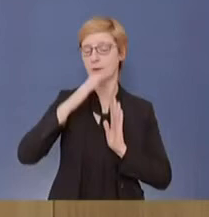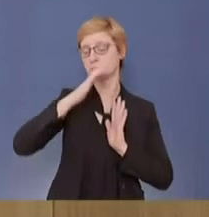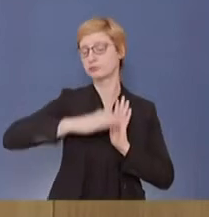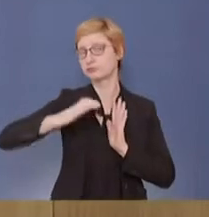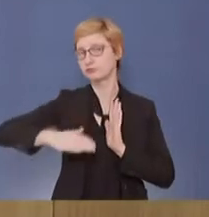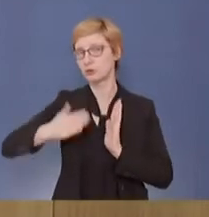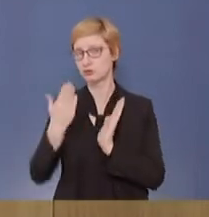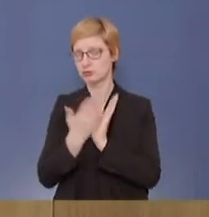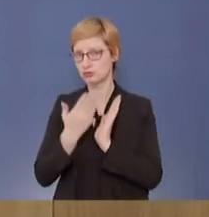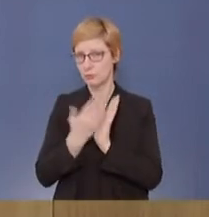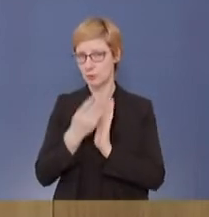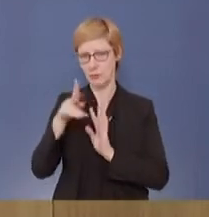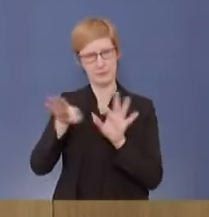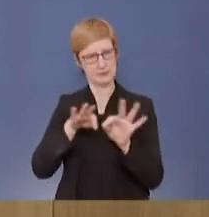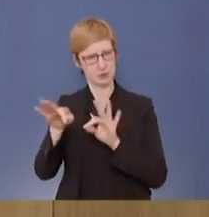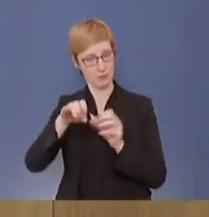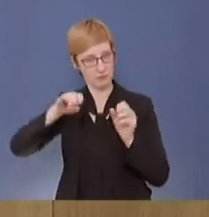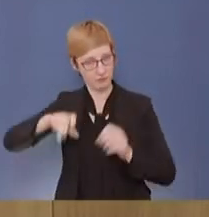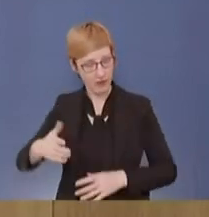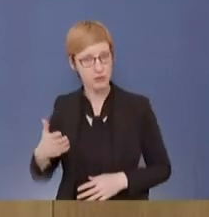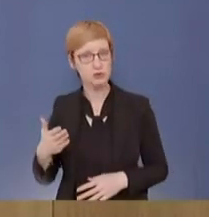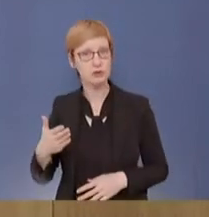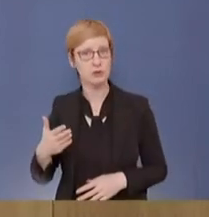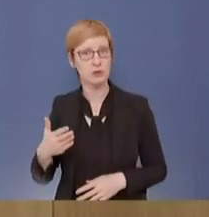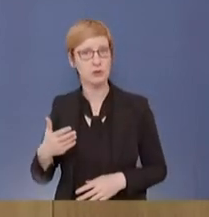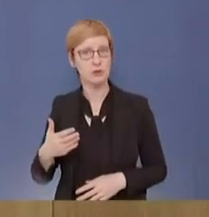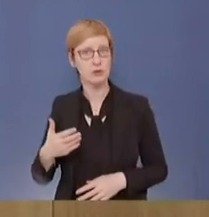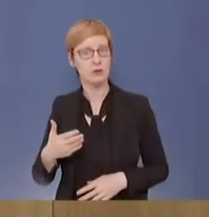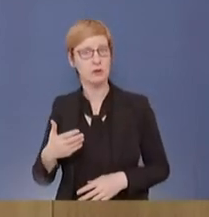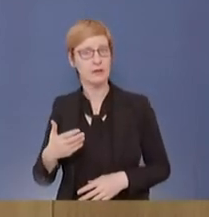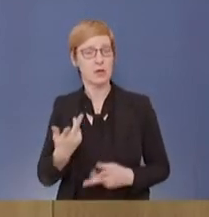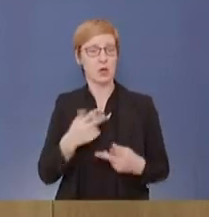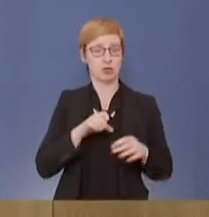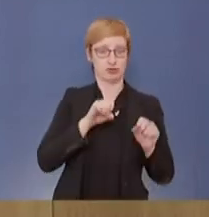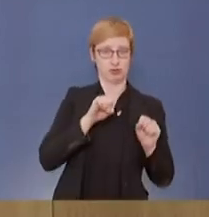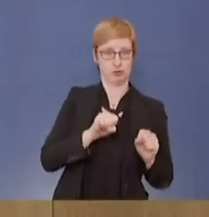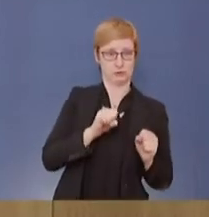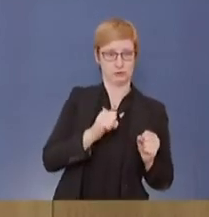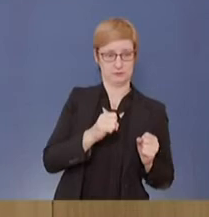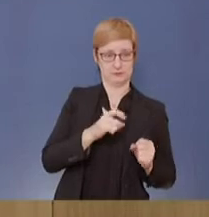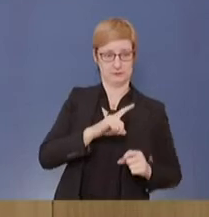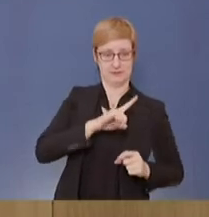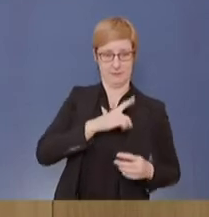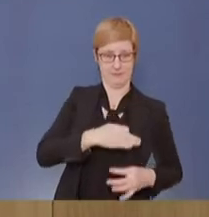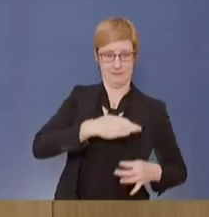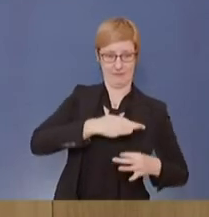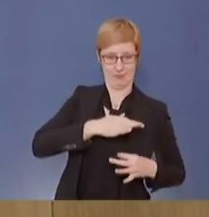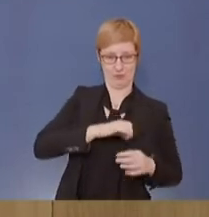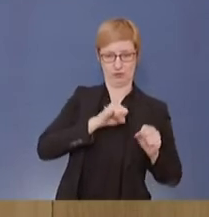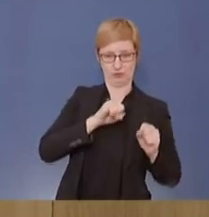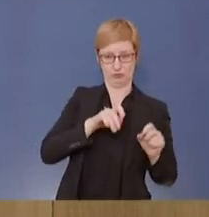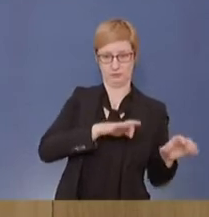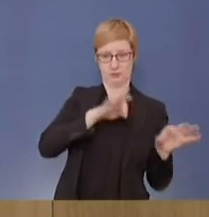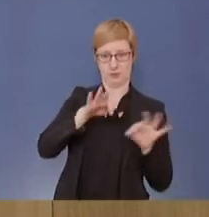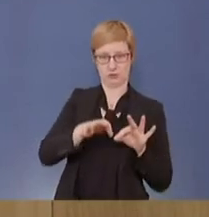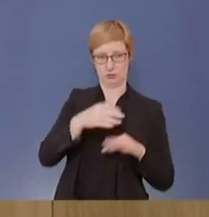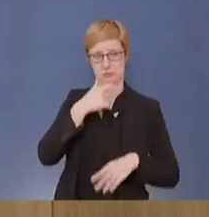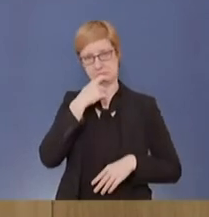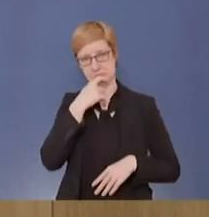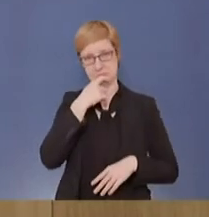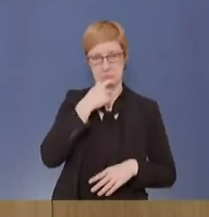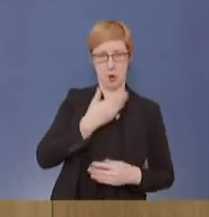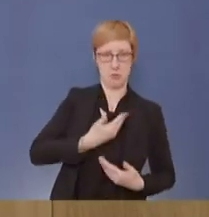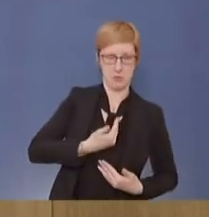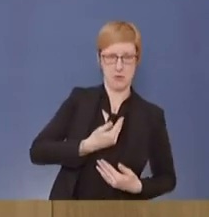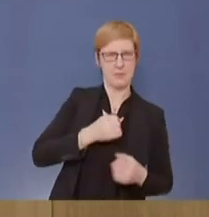geirrt, wenn sie trotz dieser fehlenden Kenntnis über den Schutz von Geimpften bei der Übertragung trotzdem so etwas in eine